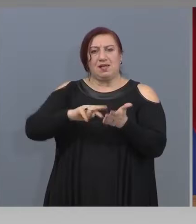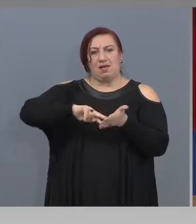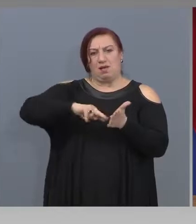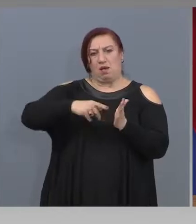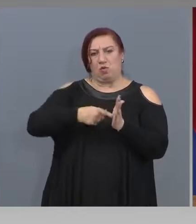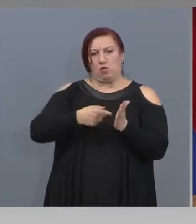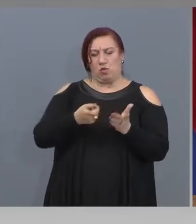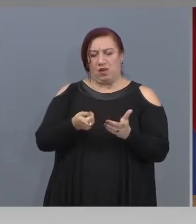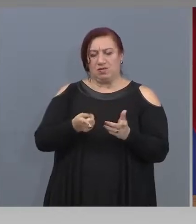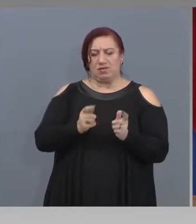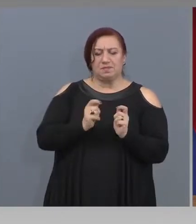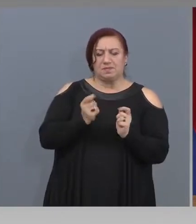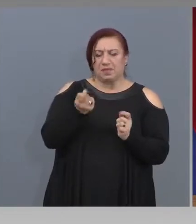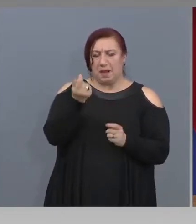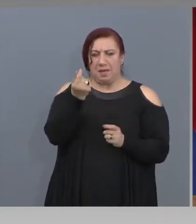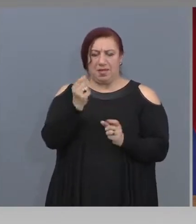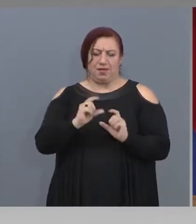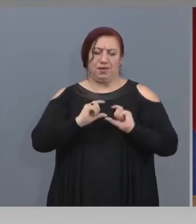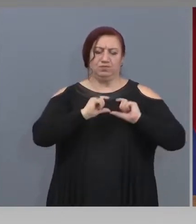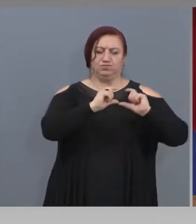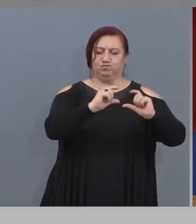които са свързани с